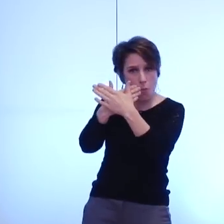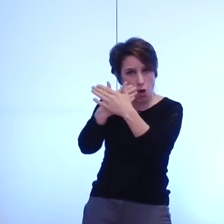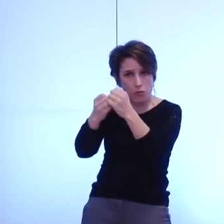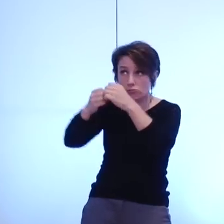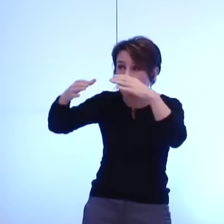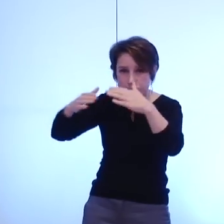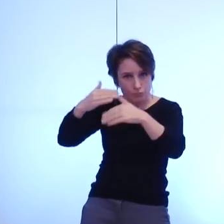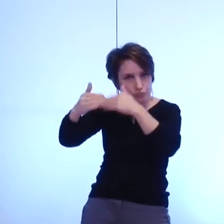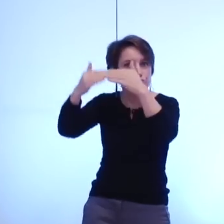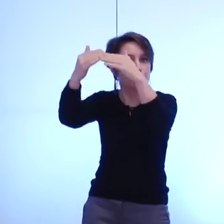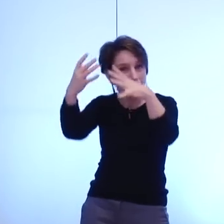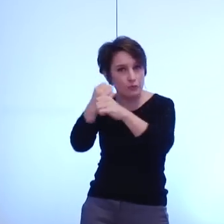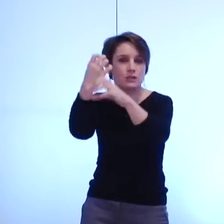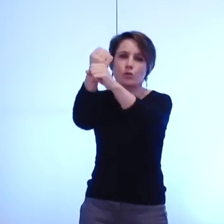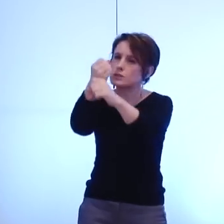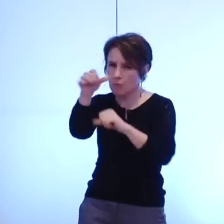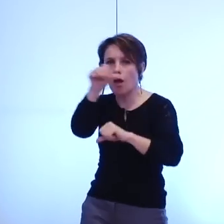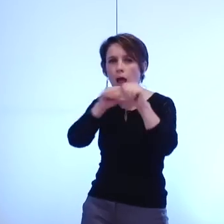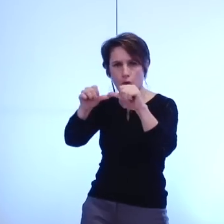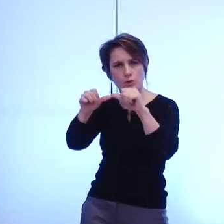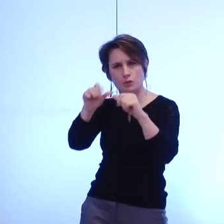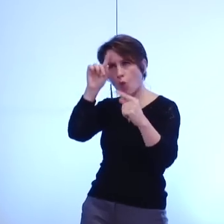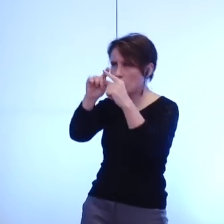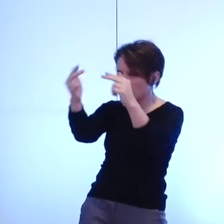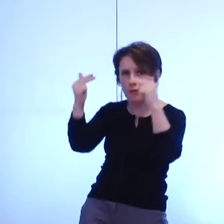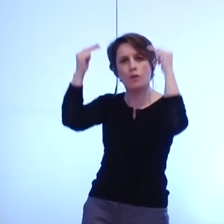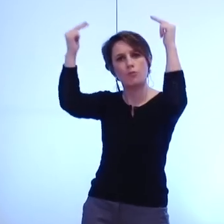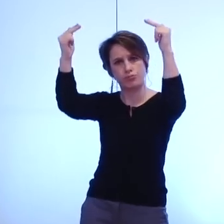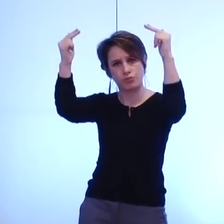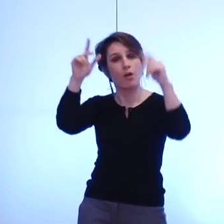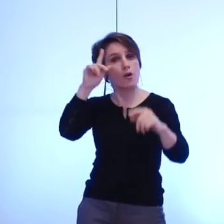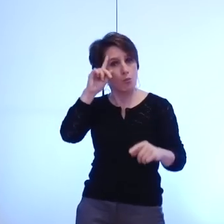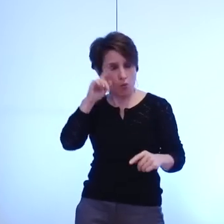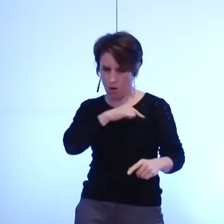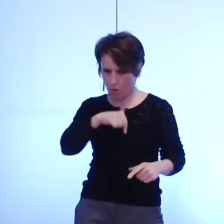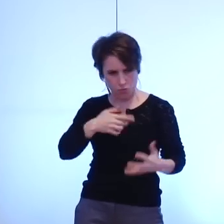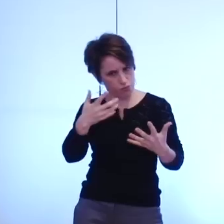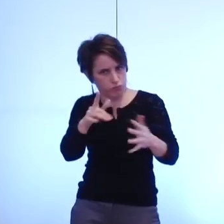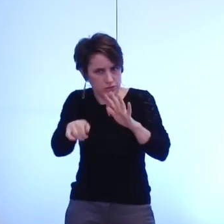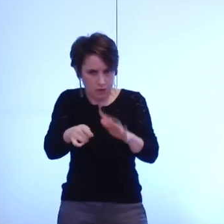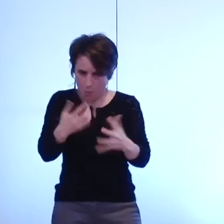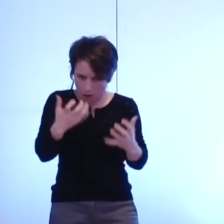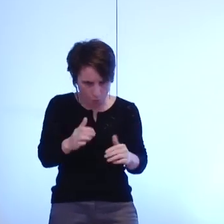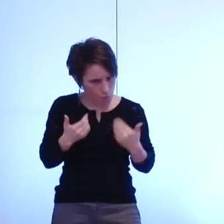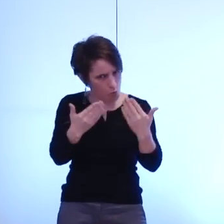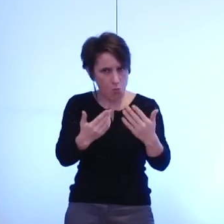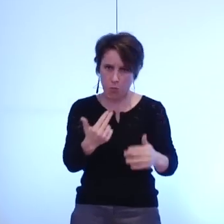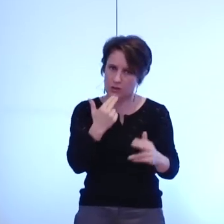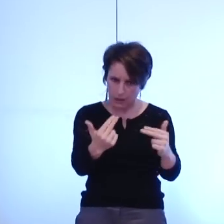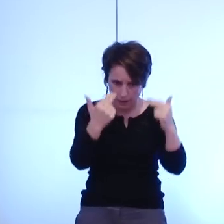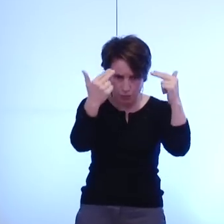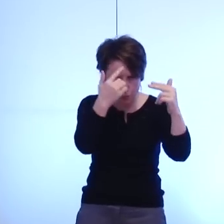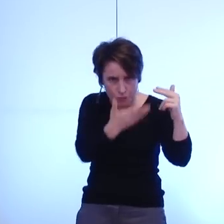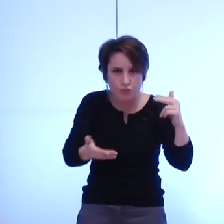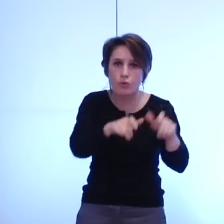ambitieux et exigeant parce que nous le devons aux usagers parce que nous le devons aux habitants parce que d'une